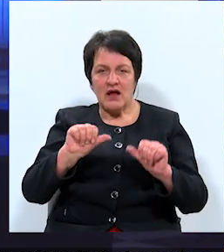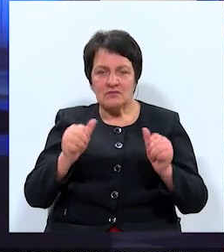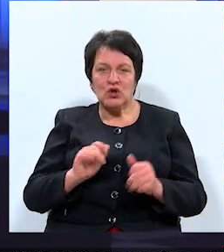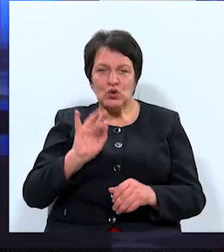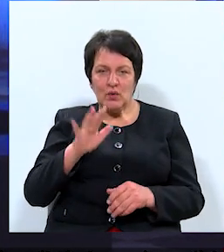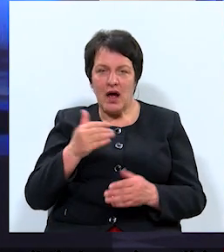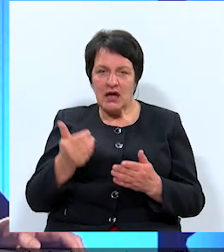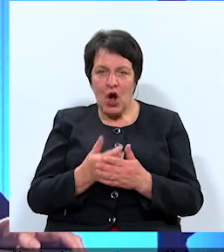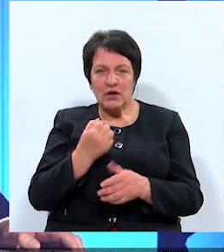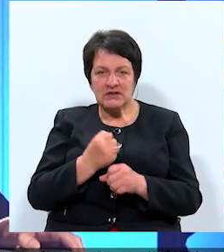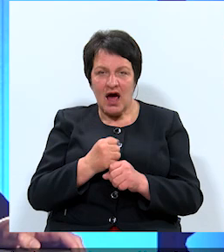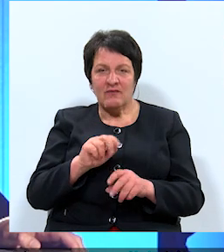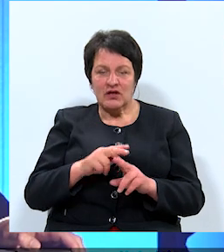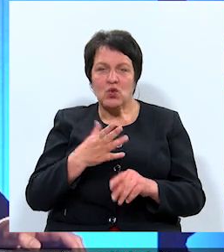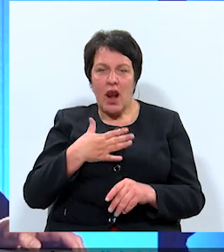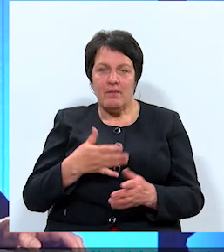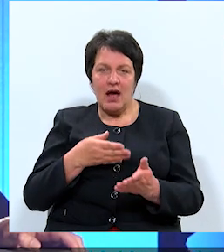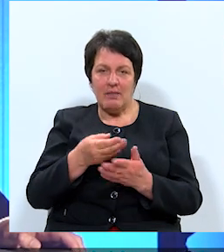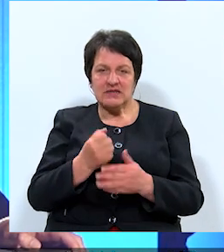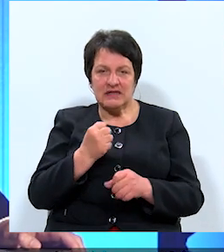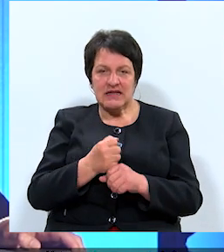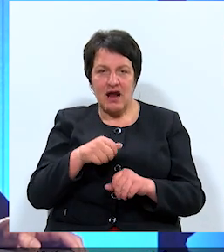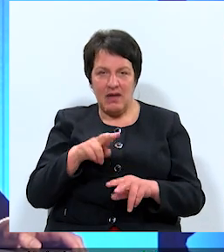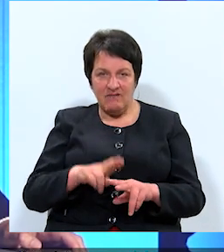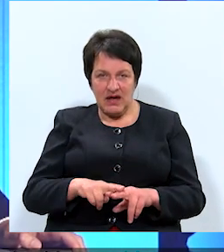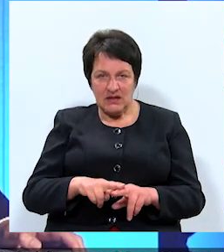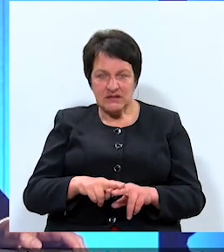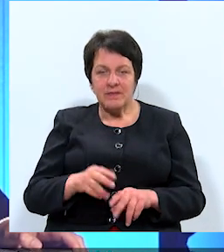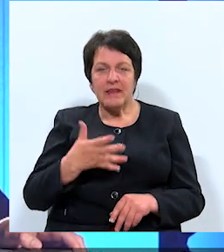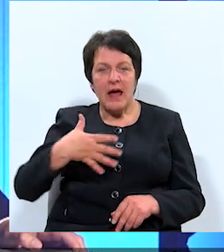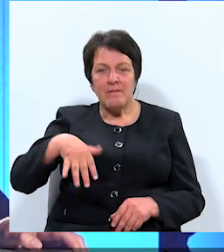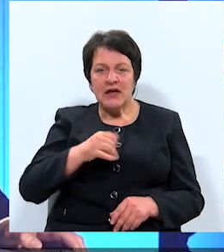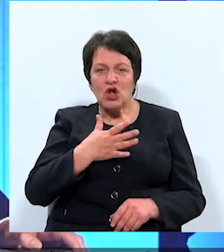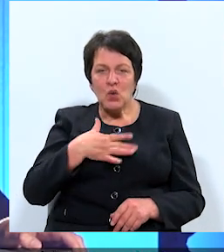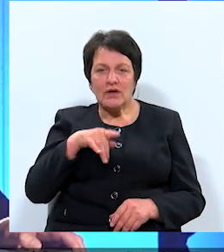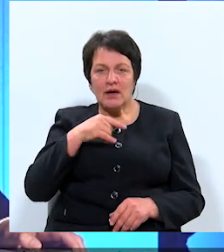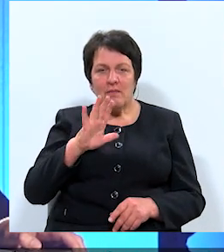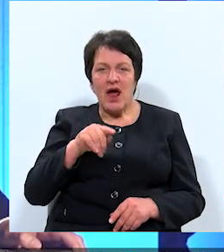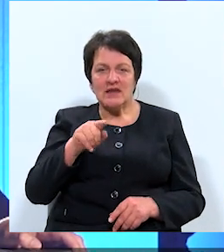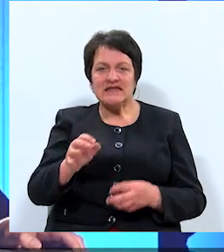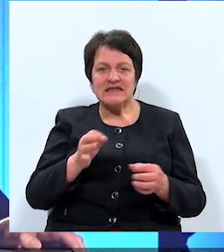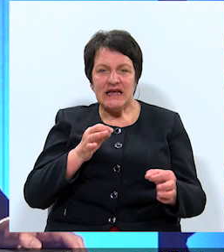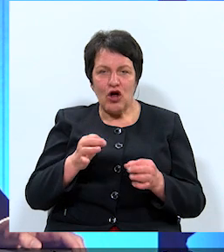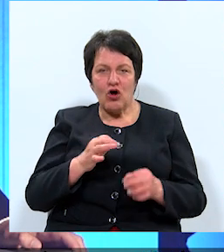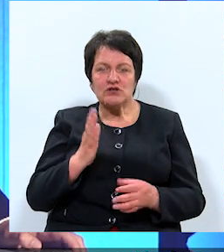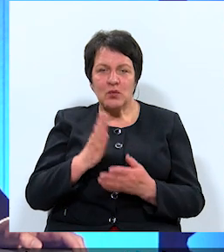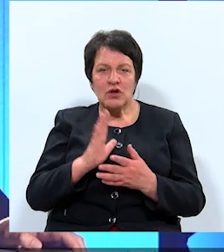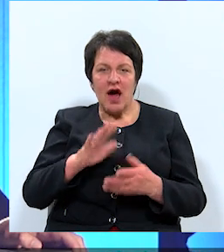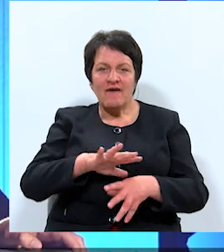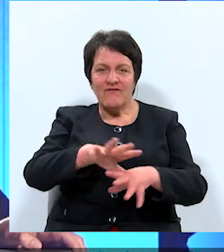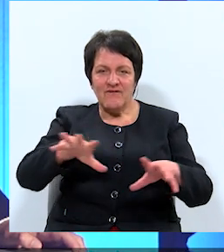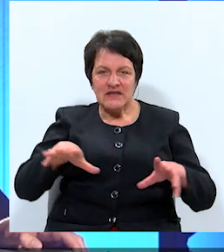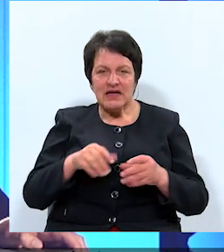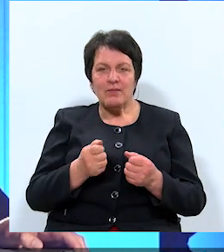Turpmāk jaunas darba vietas un labi apmaksātas darba vietas. Mēs ļoti gribam, lai tās dialogs tiešām būtu ar visiem